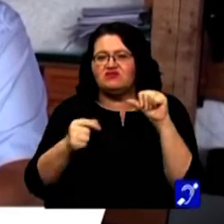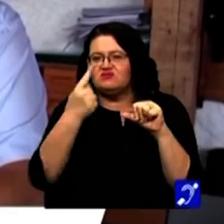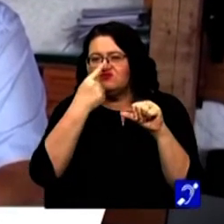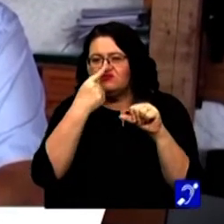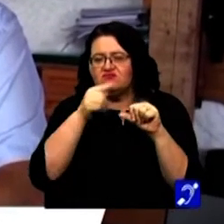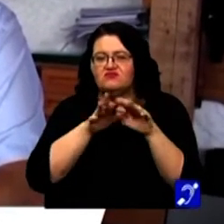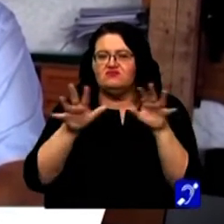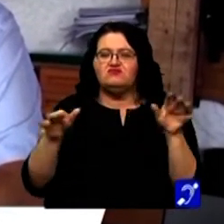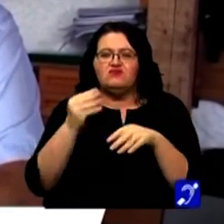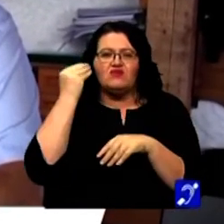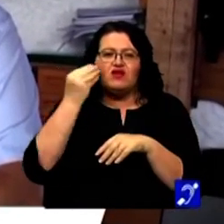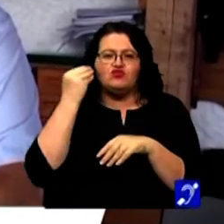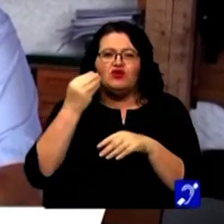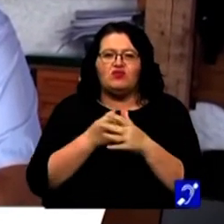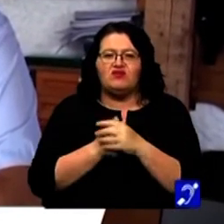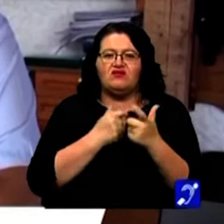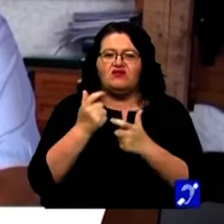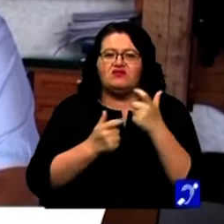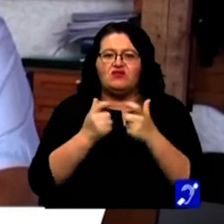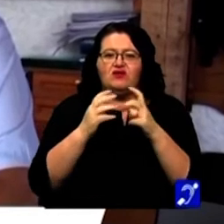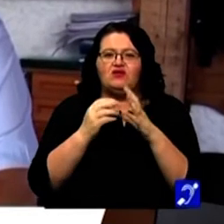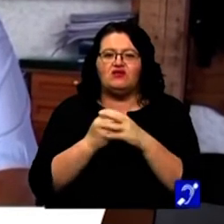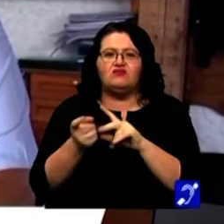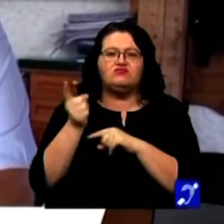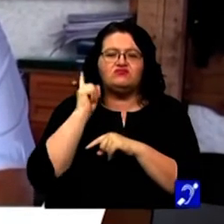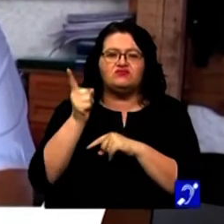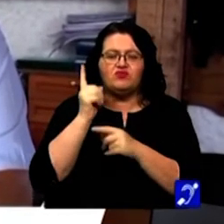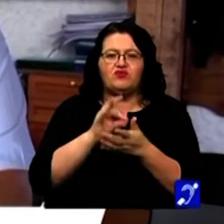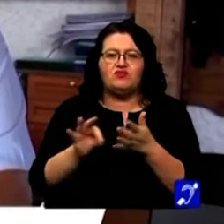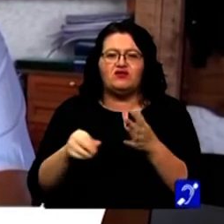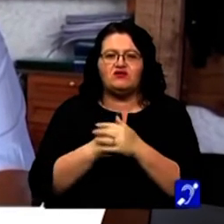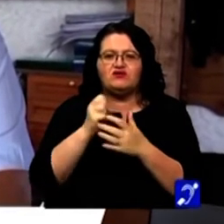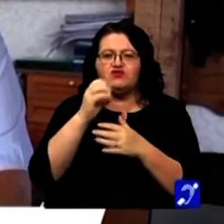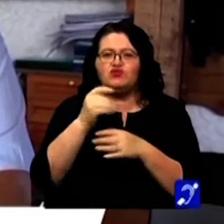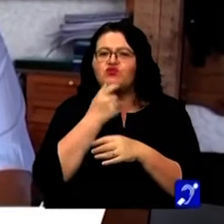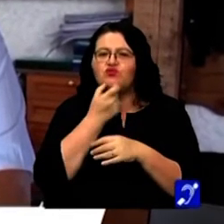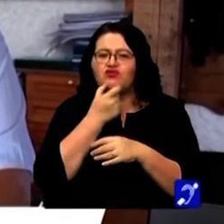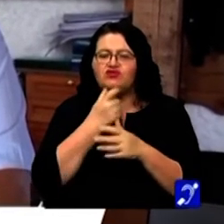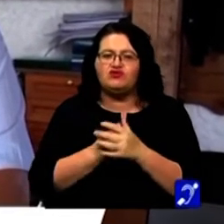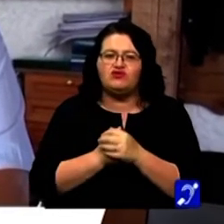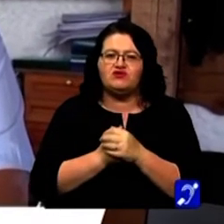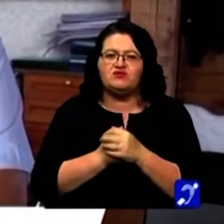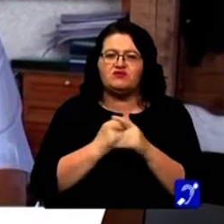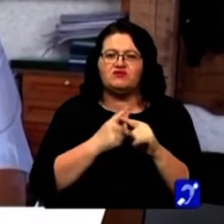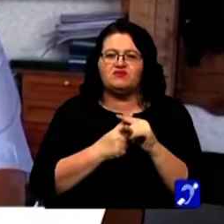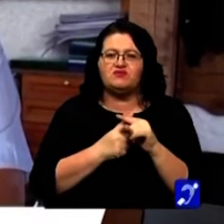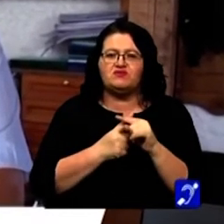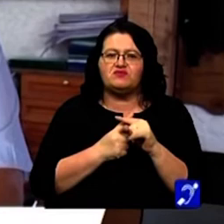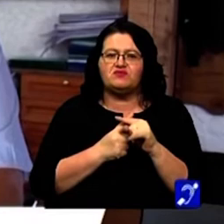ne aduce aminte de aromele de altădată din sucurile bunicilor și